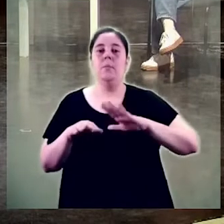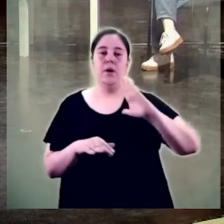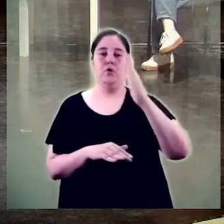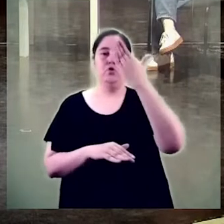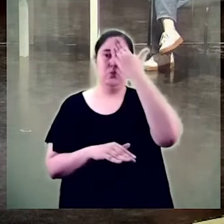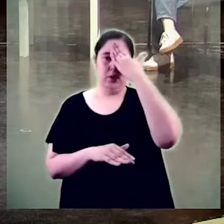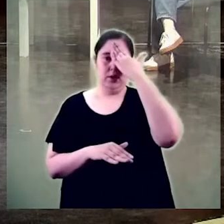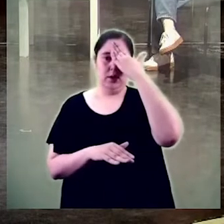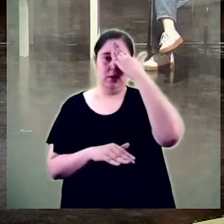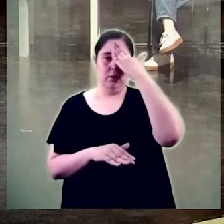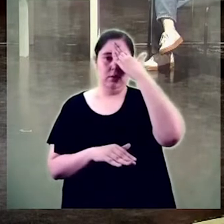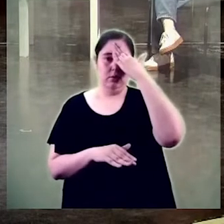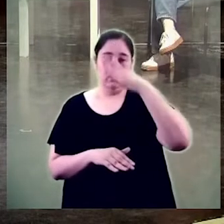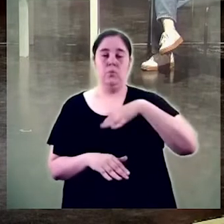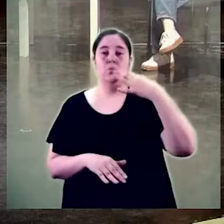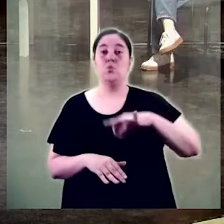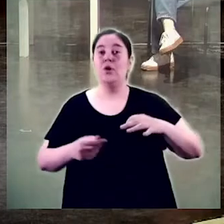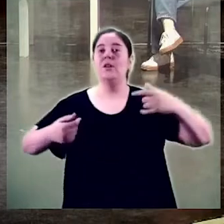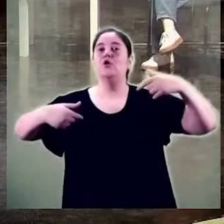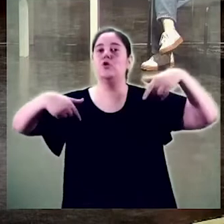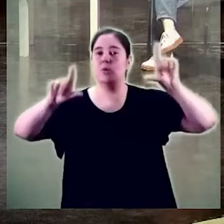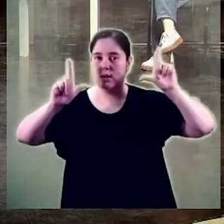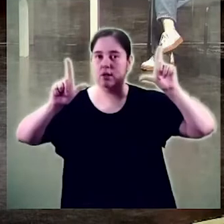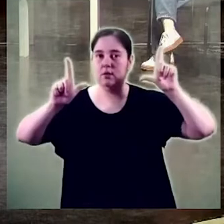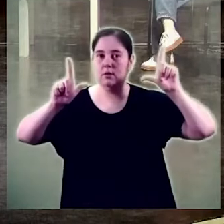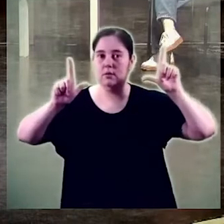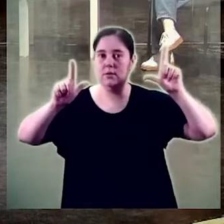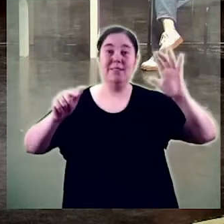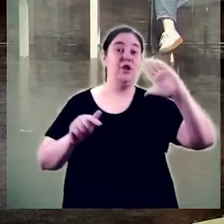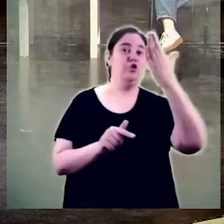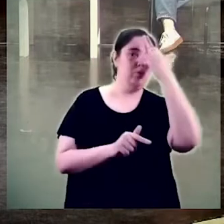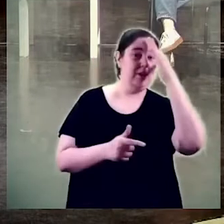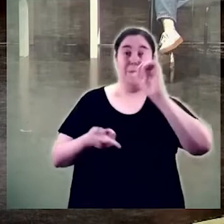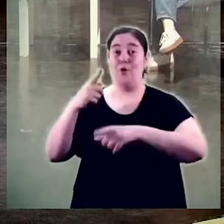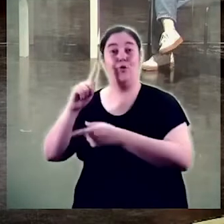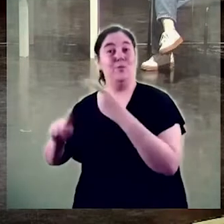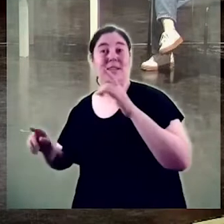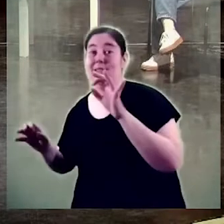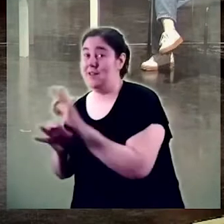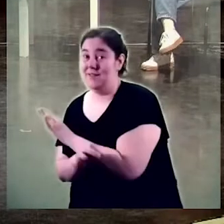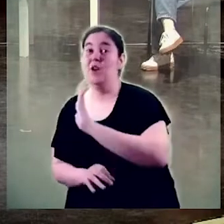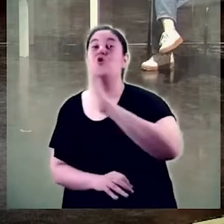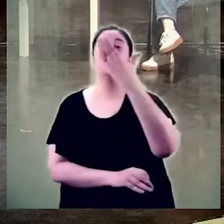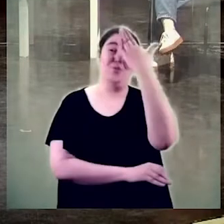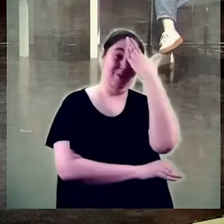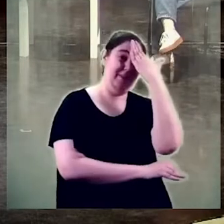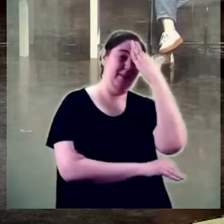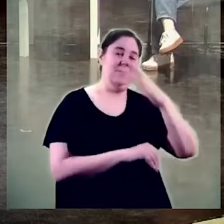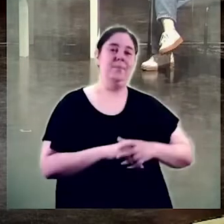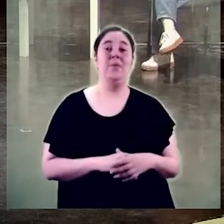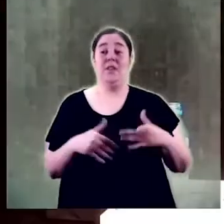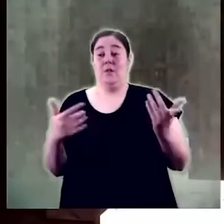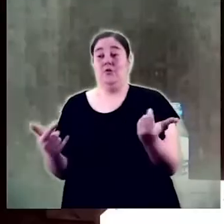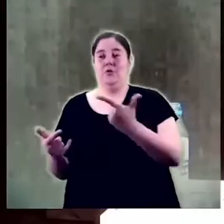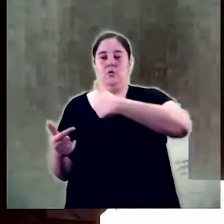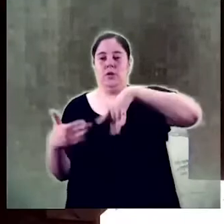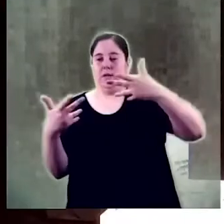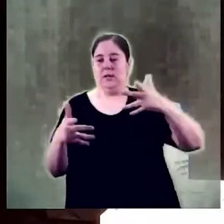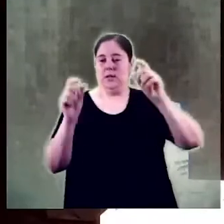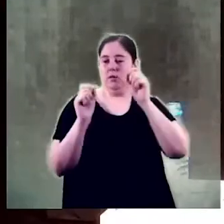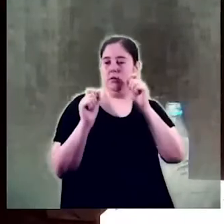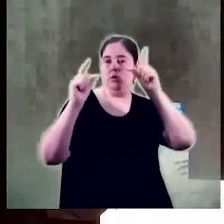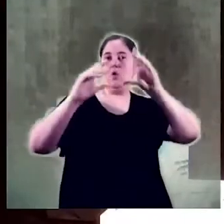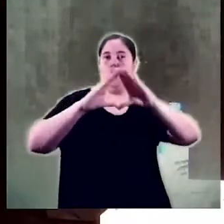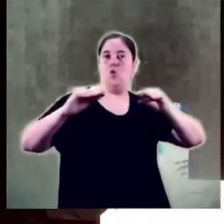segueixi sent subjecte protagonista i no objecte mentrestant anem descobrint una universitat encara i